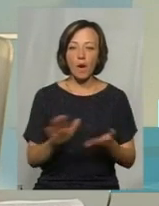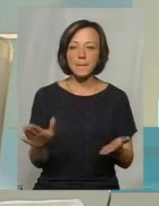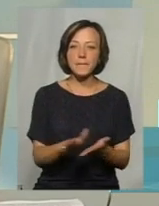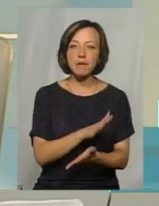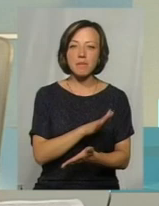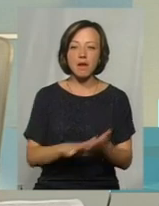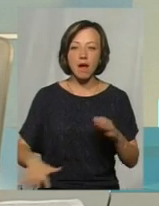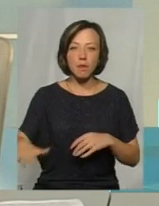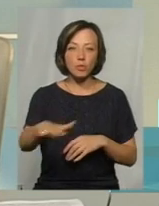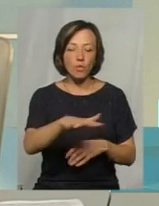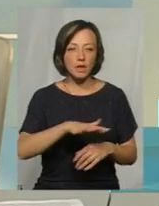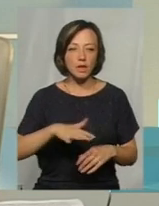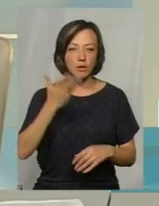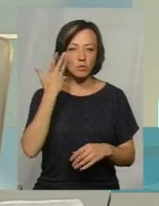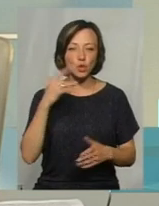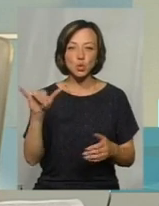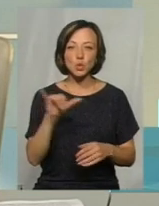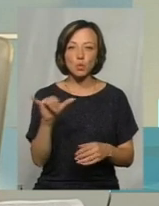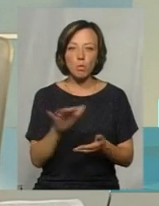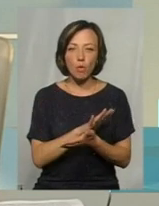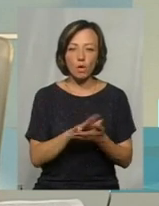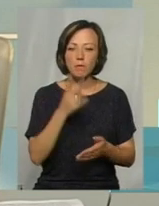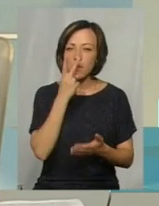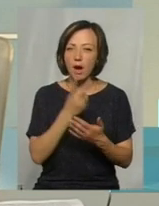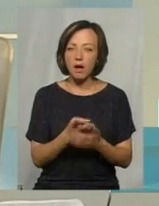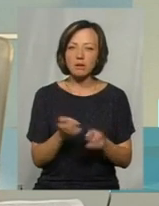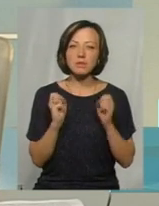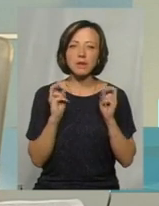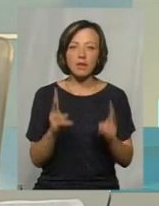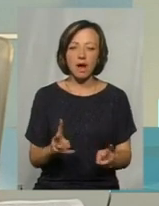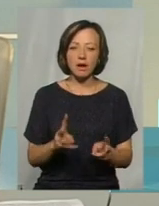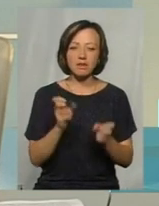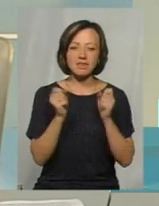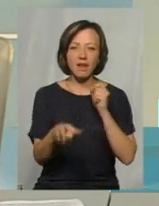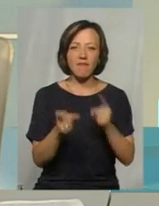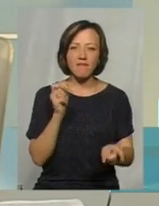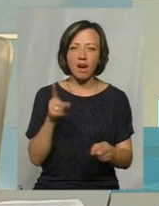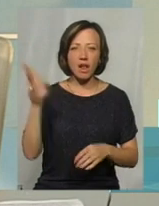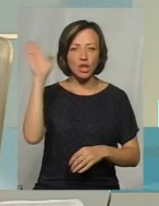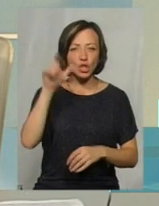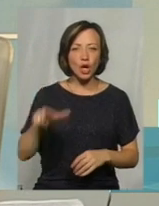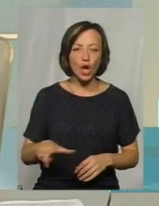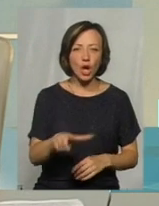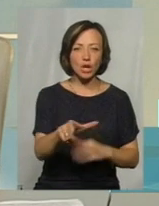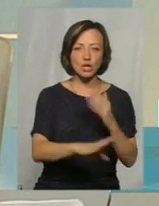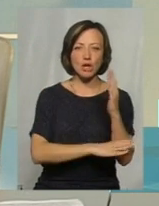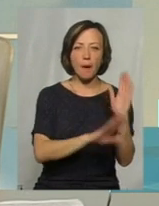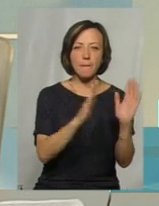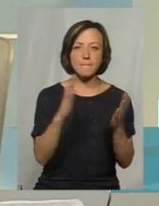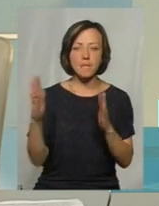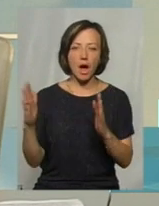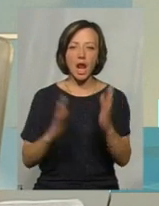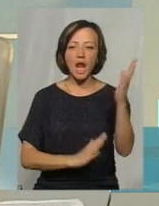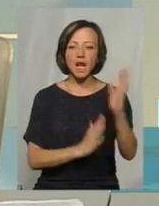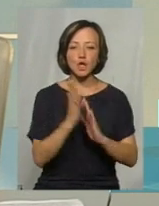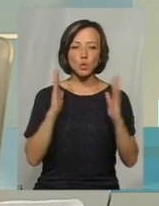довкілля під час суботників. Ми бачимо, наскільки завалена наша річка, дендропарк, лісосмуги,